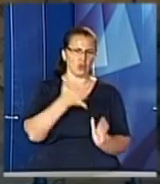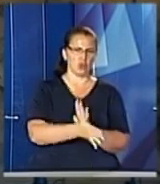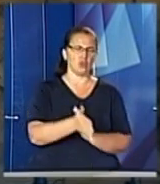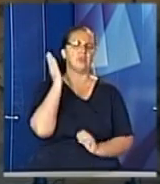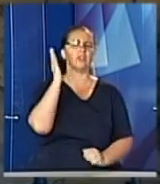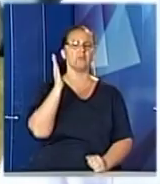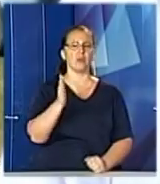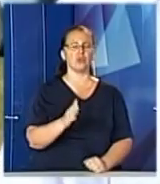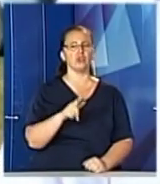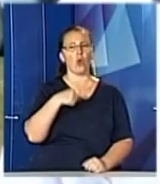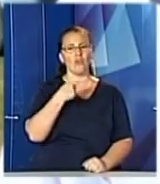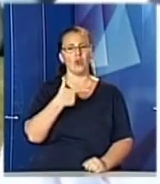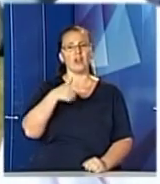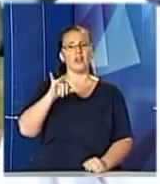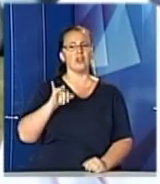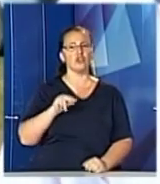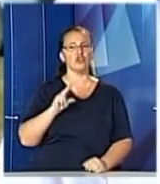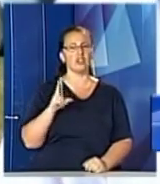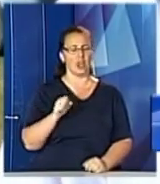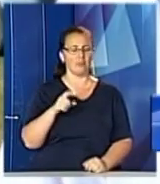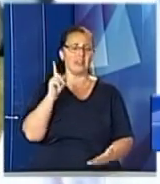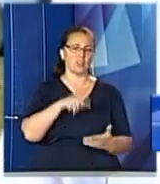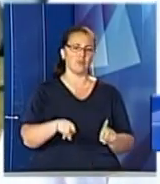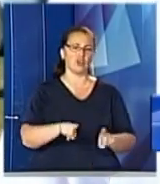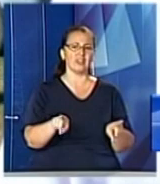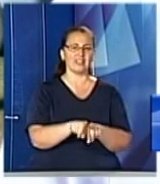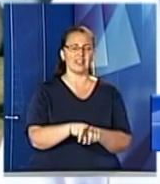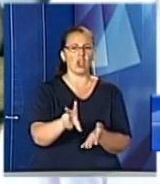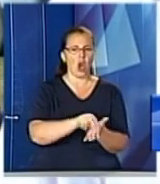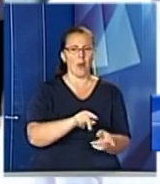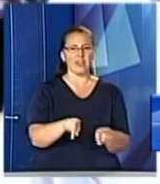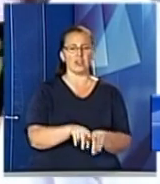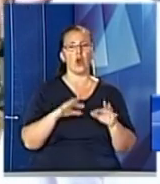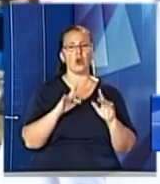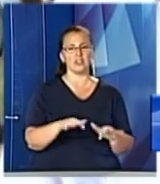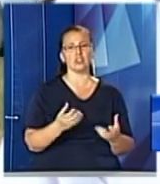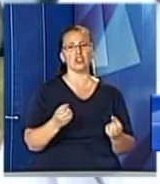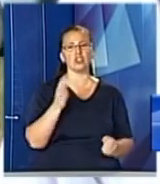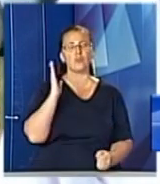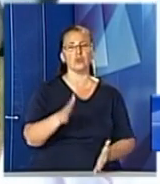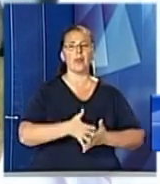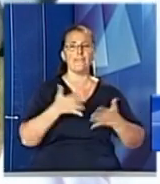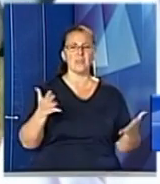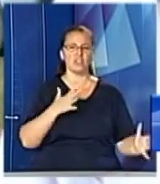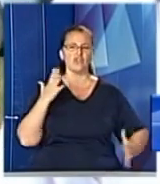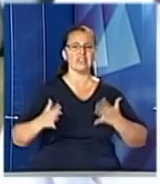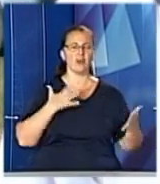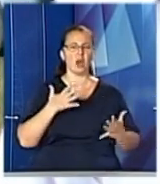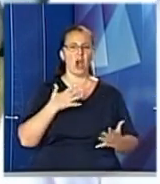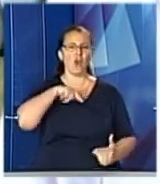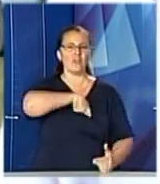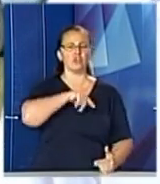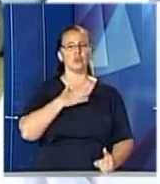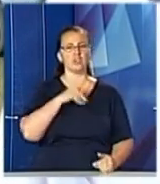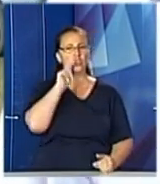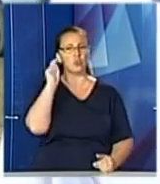ради Михайло Гичка. Ми сподіваємося, що таке відтворення, такого дійства, воно буде ще більше запалювати дух наших українців,